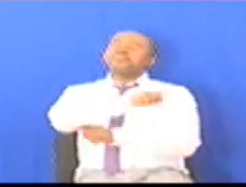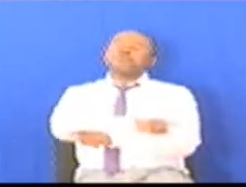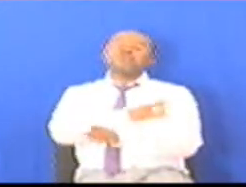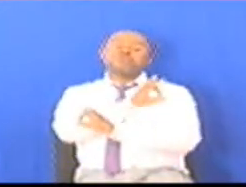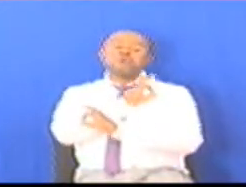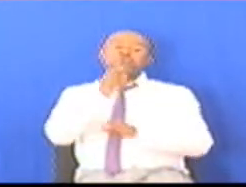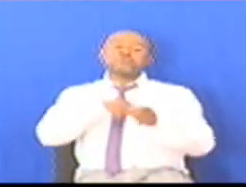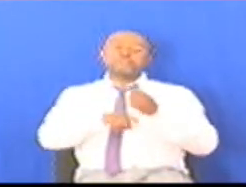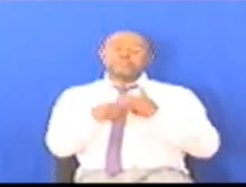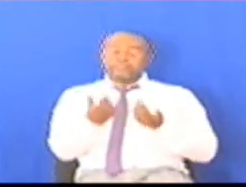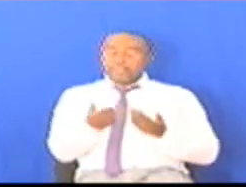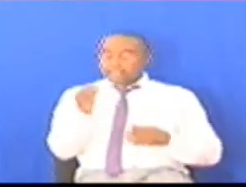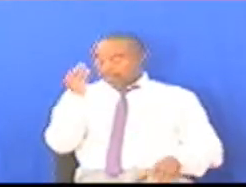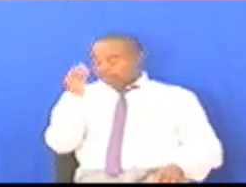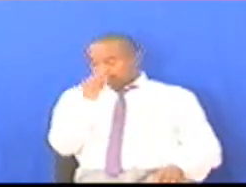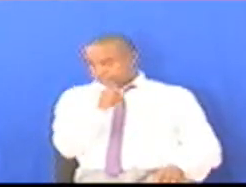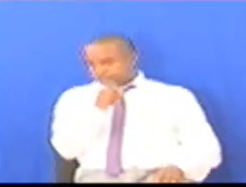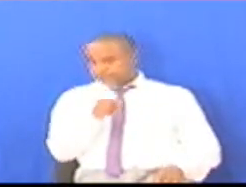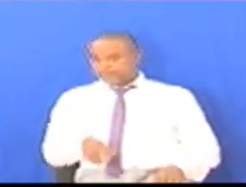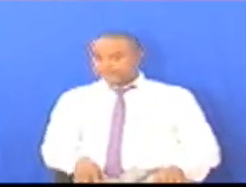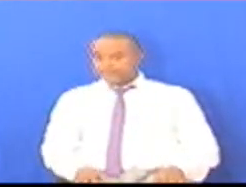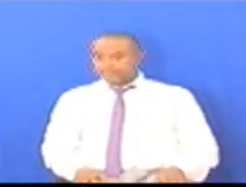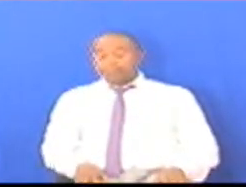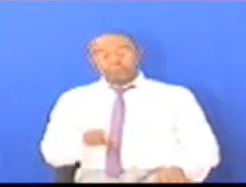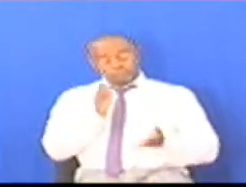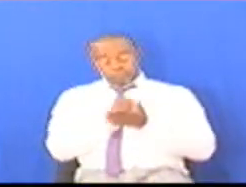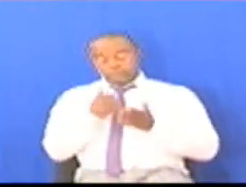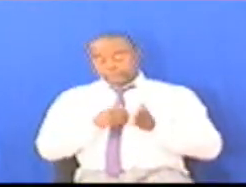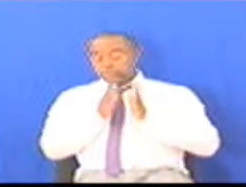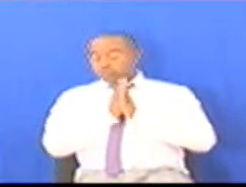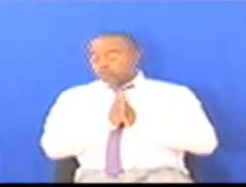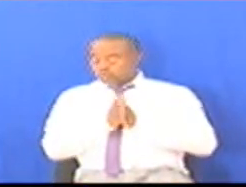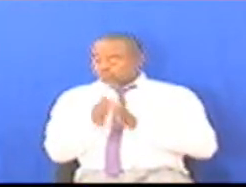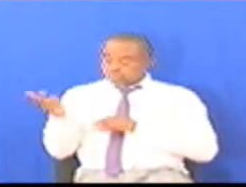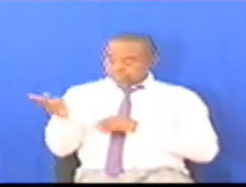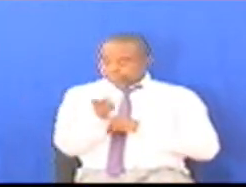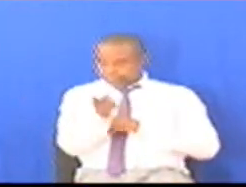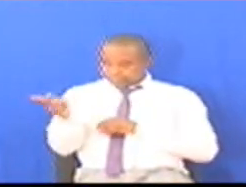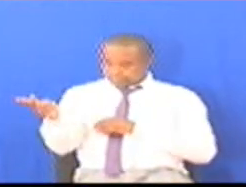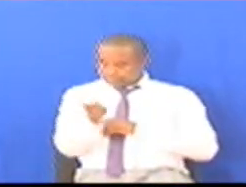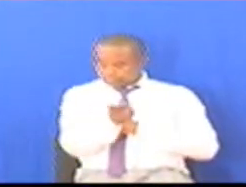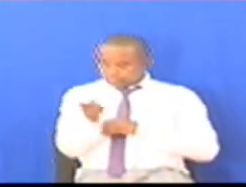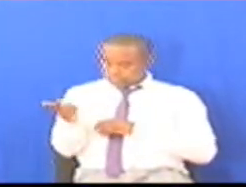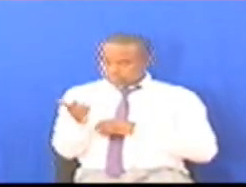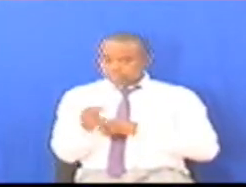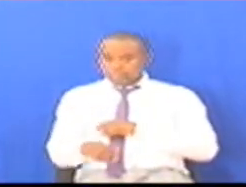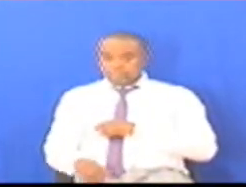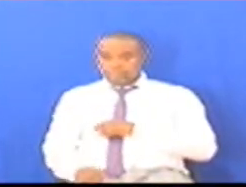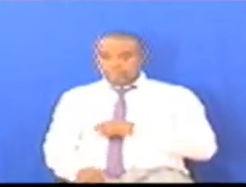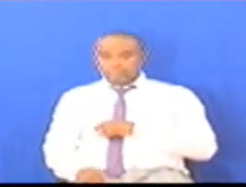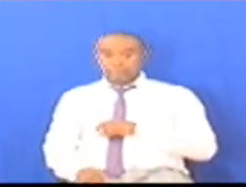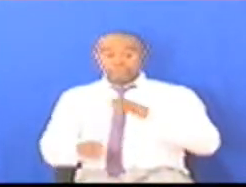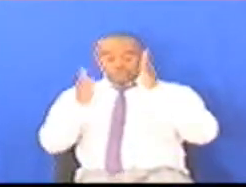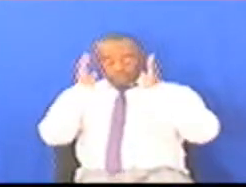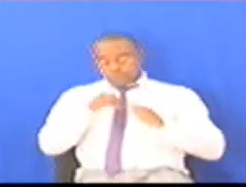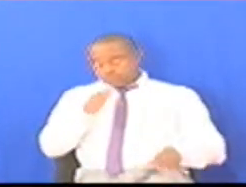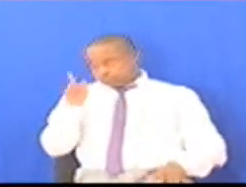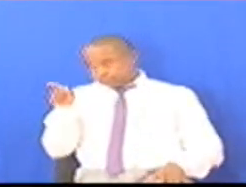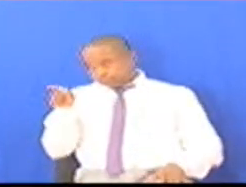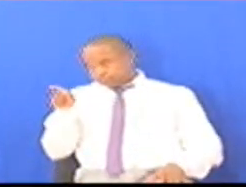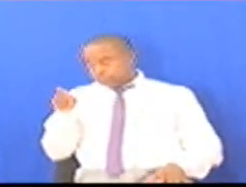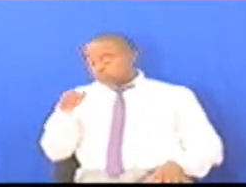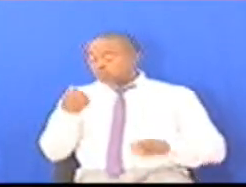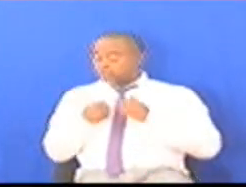Amba Hayako Popote Yako Simanjiro Peke Tunahushkuru Sana Sana Sana Pamoja Nakukwame Mwishmua Speaker Kuna